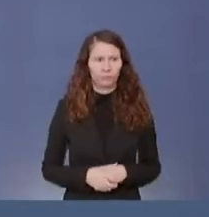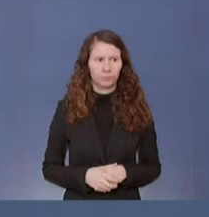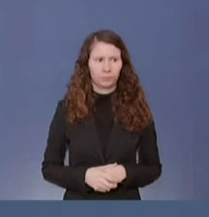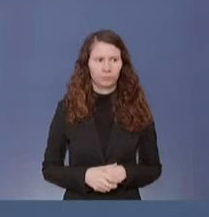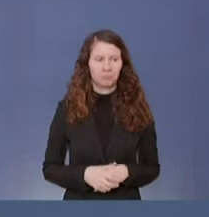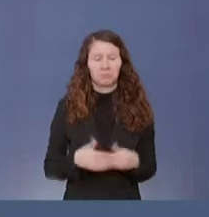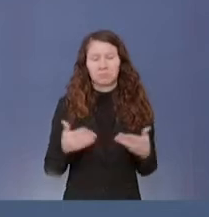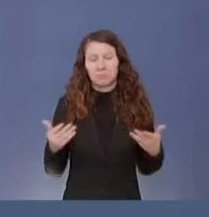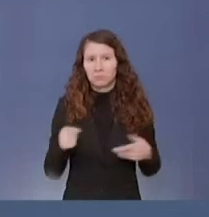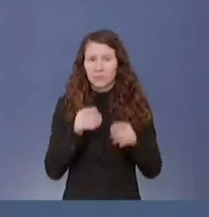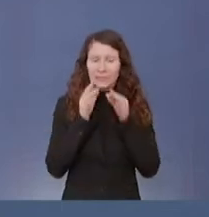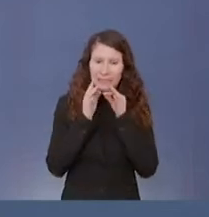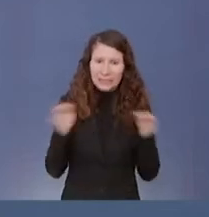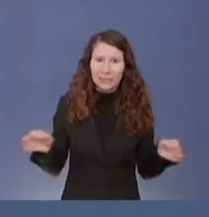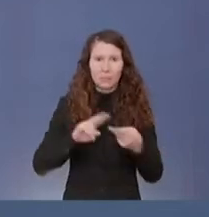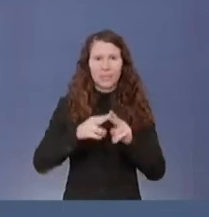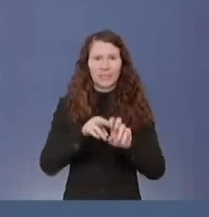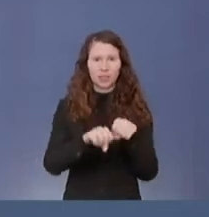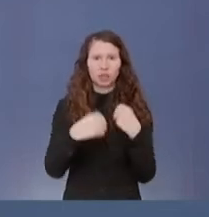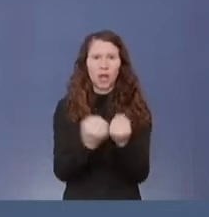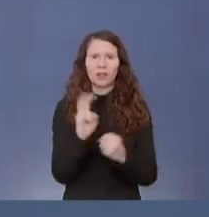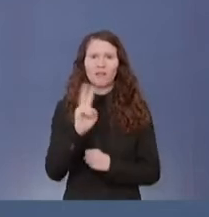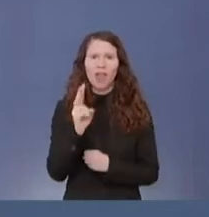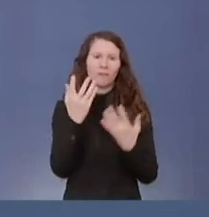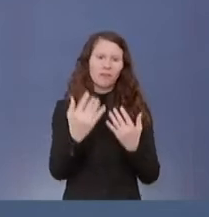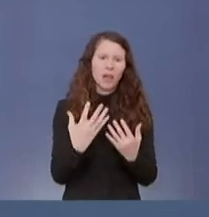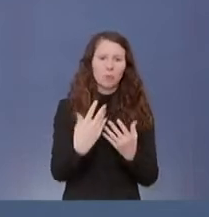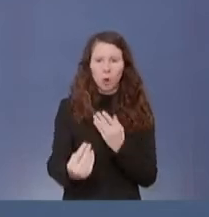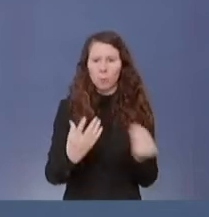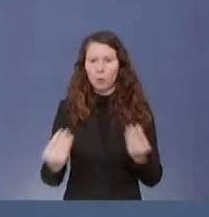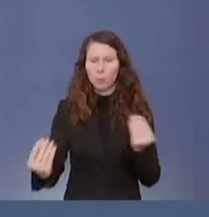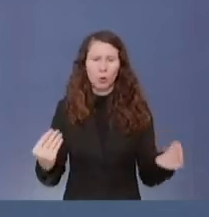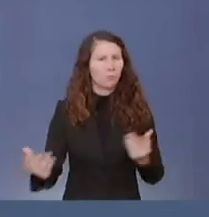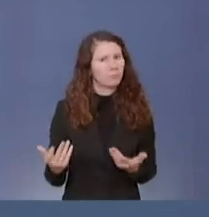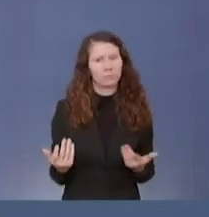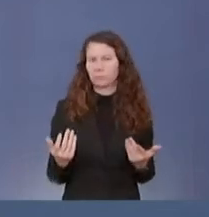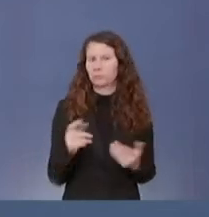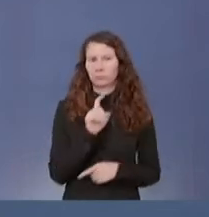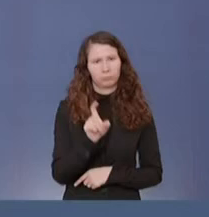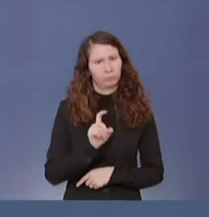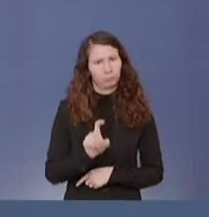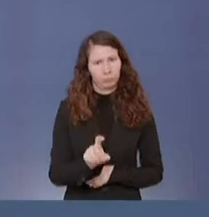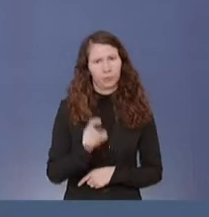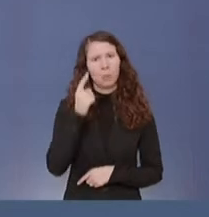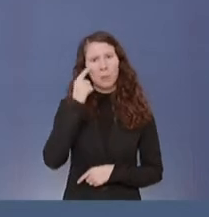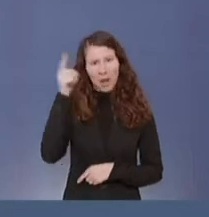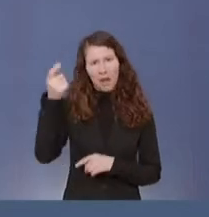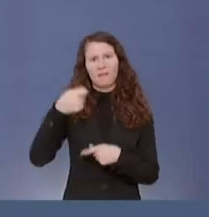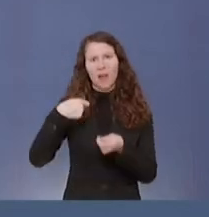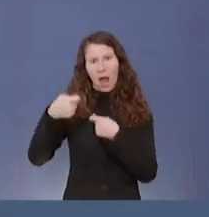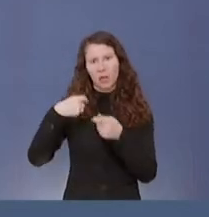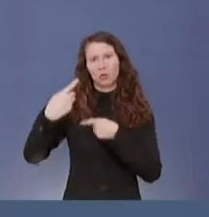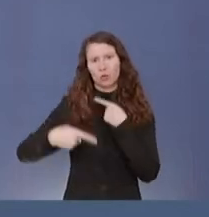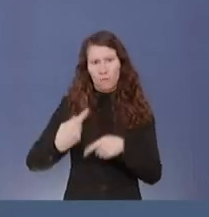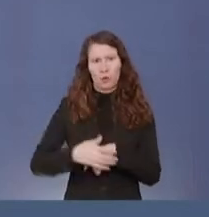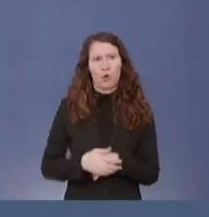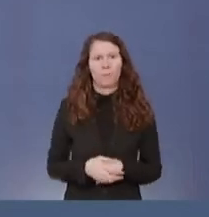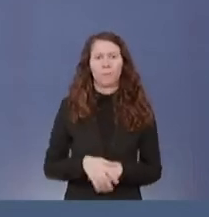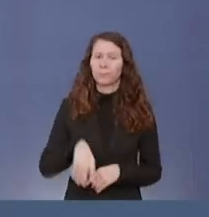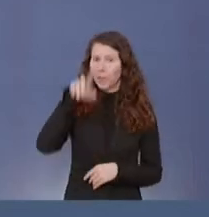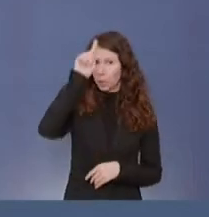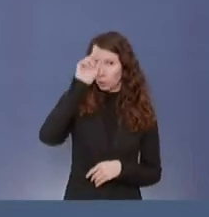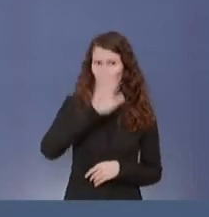sich das dann auf die Mitgliedstaaten verteilt, das ist noch offen, das wird noch verhandelt. Deutschland wird